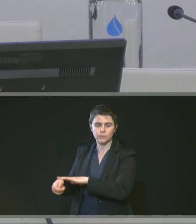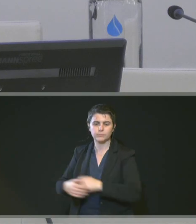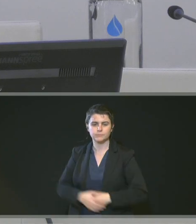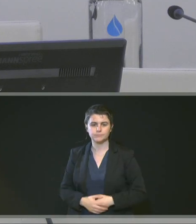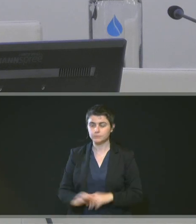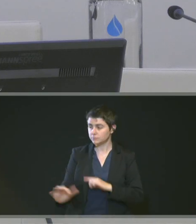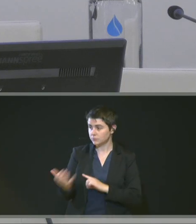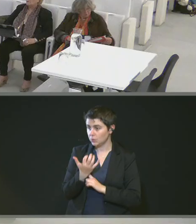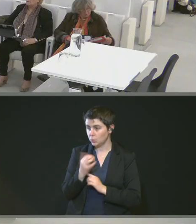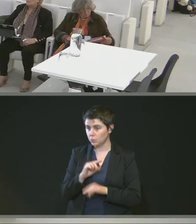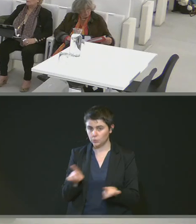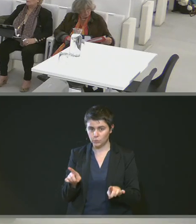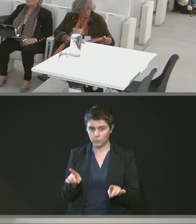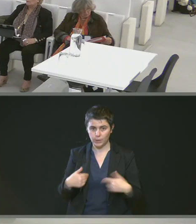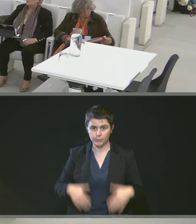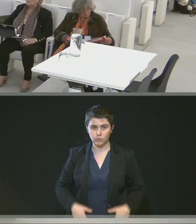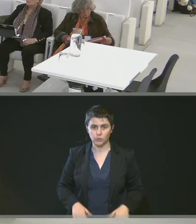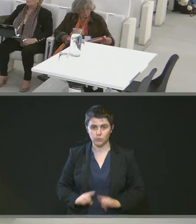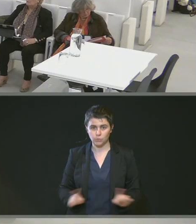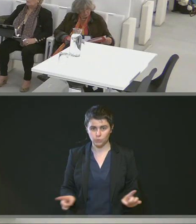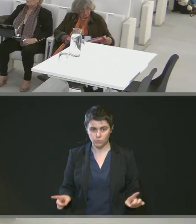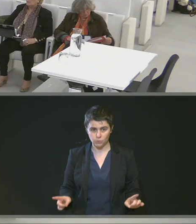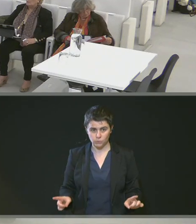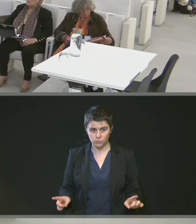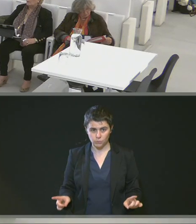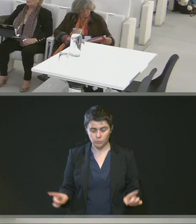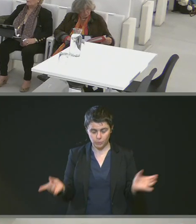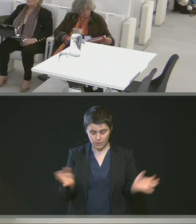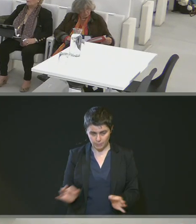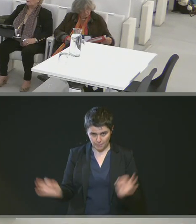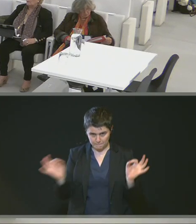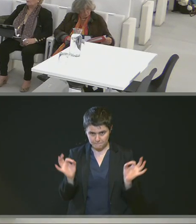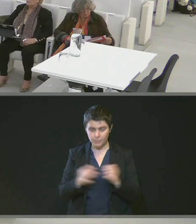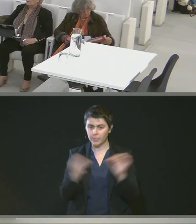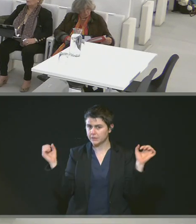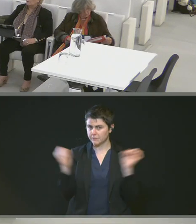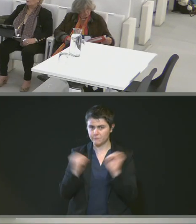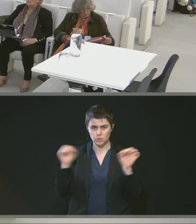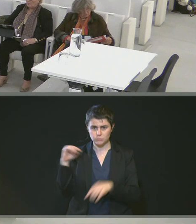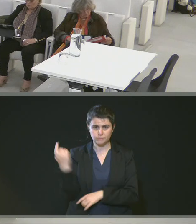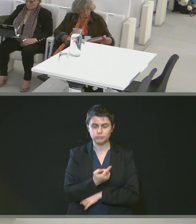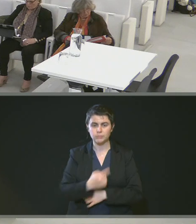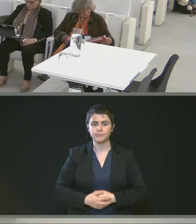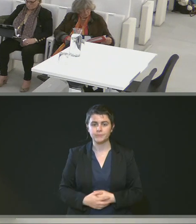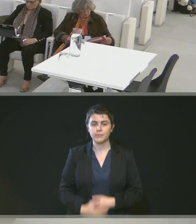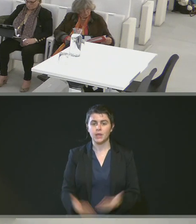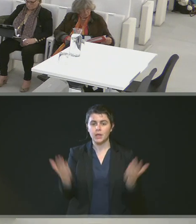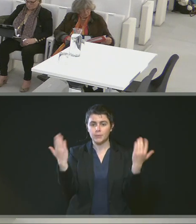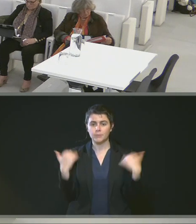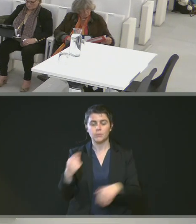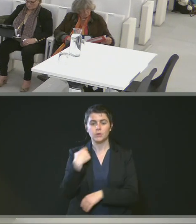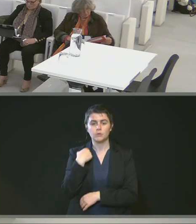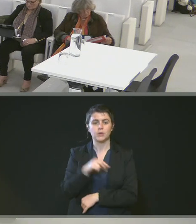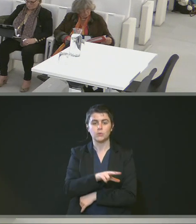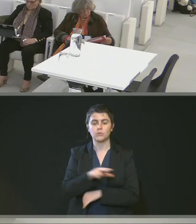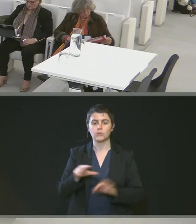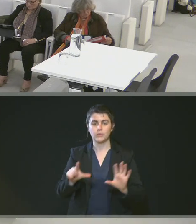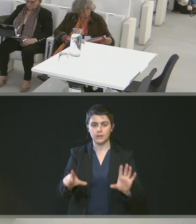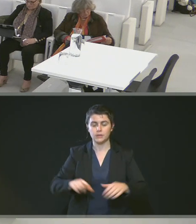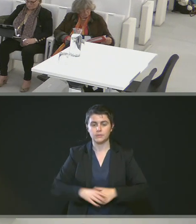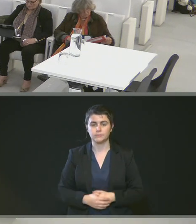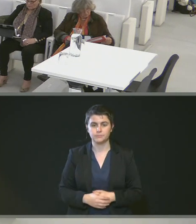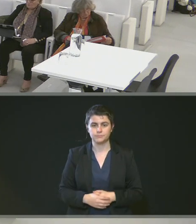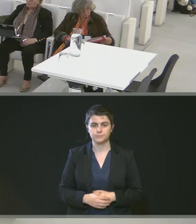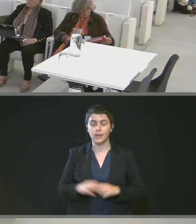? Des abstentions ? il n en a pas. Donc, unanimité. On passe à la numéro 37. Là, il s'agit d